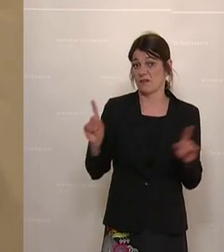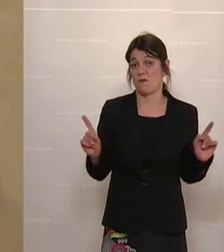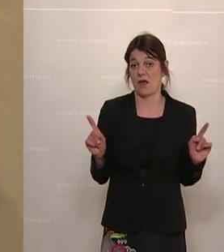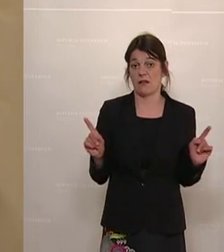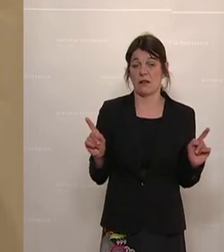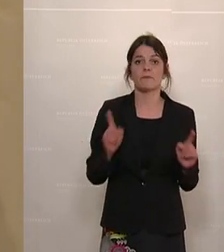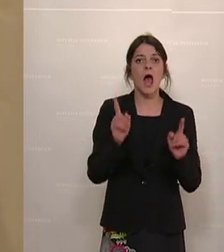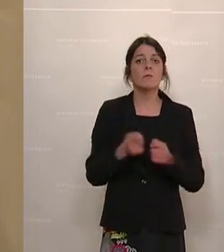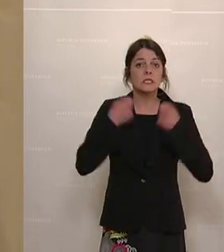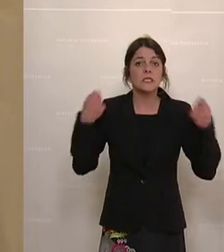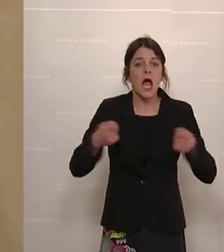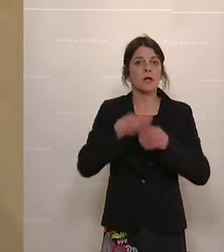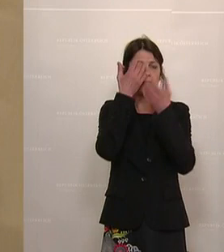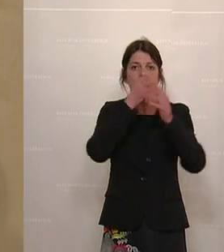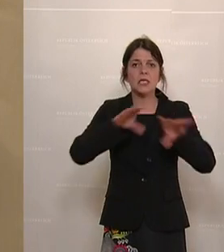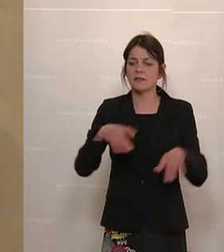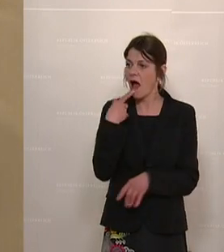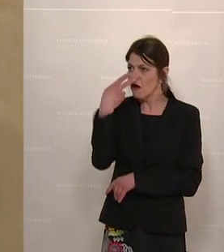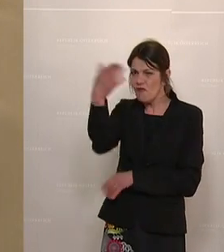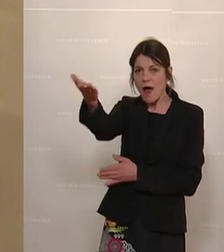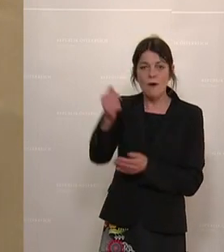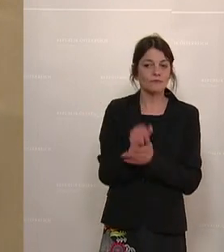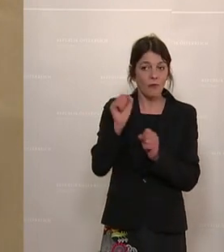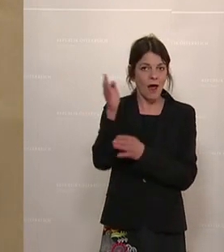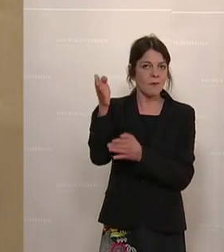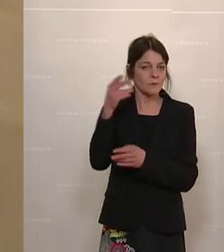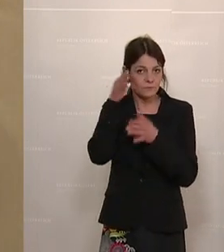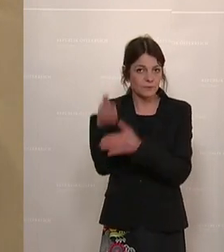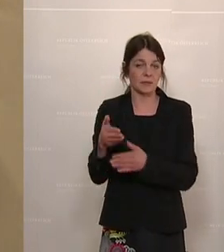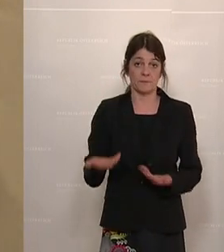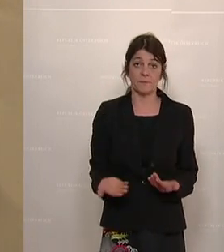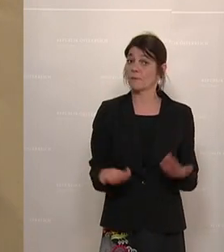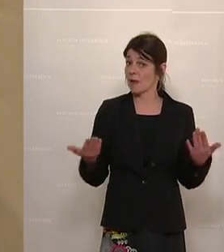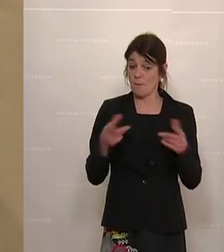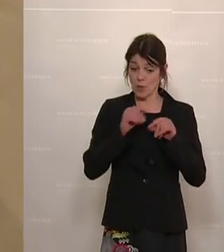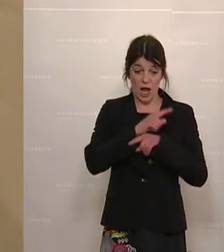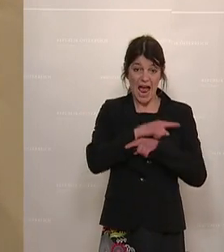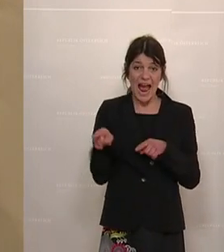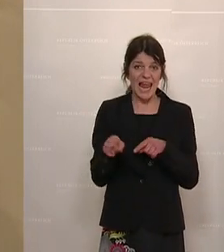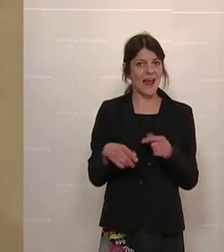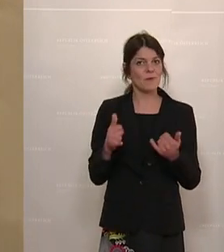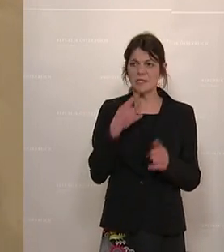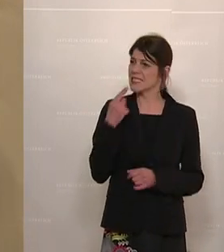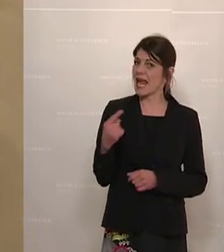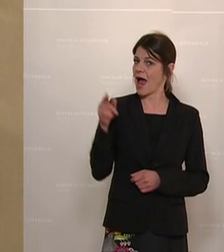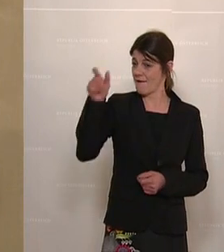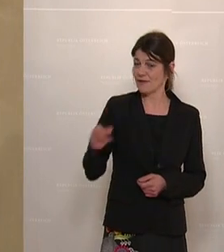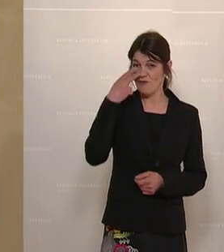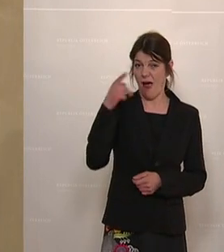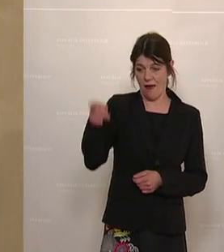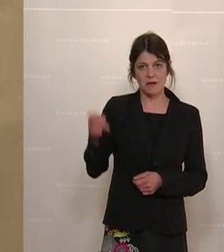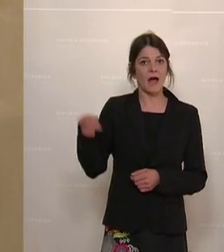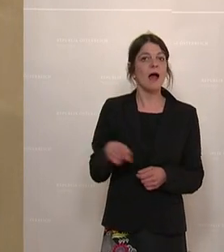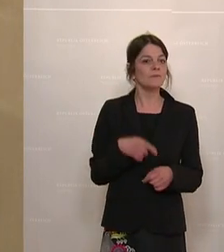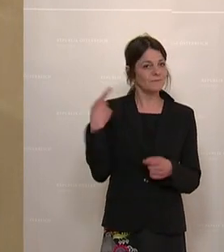aber die Berichterstattung wird auf sie fokussiert. Das heißt, alle, die hier das so hervorkehren, machen in Wirklichkeit das